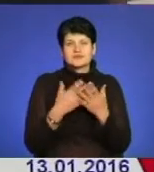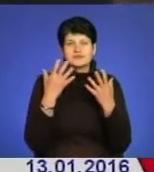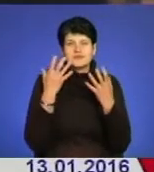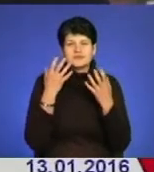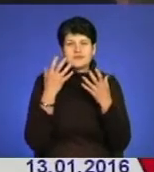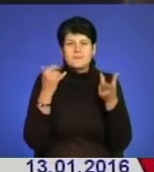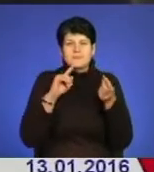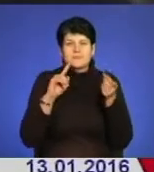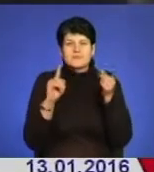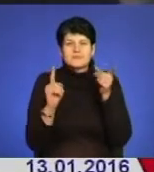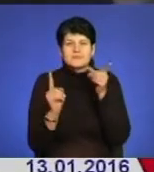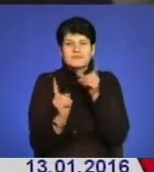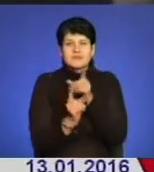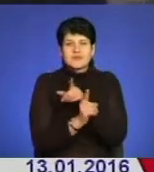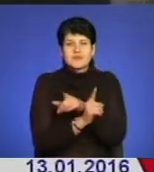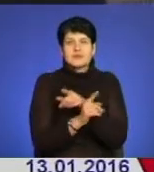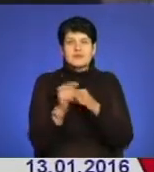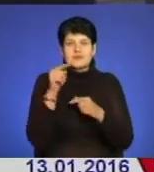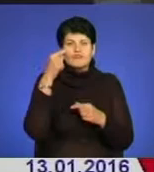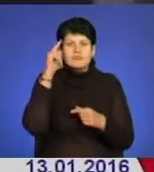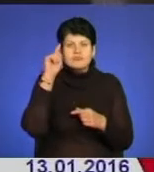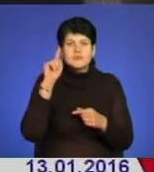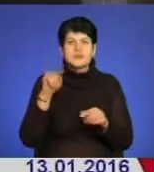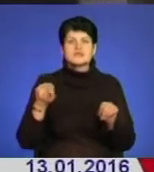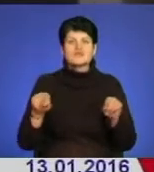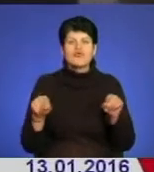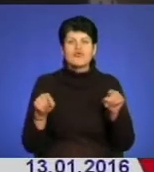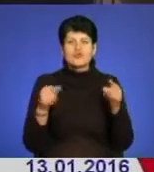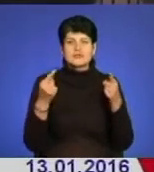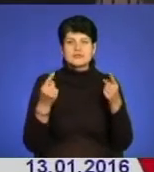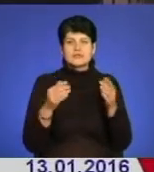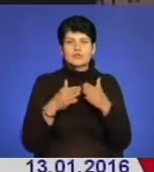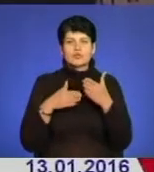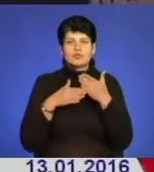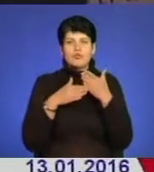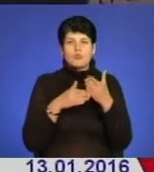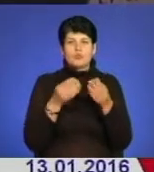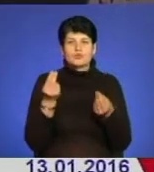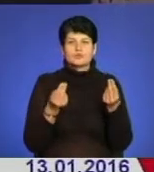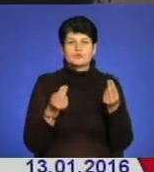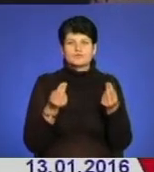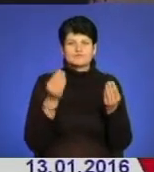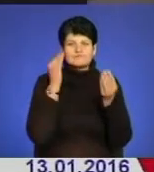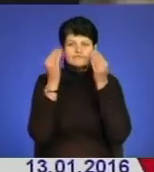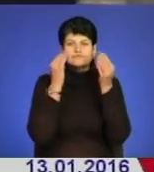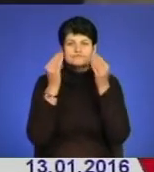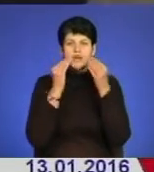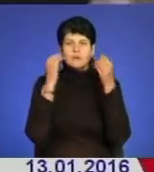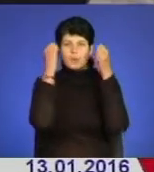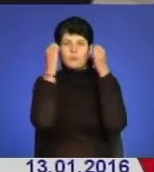бачите, перевтілення, власне, образ, і він вміє створити за допомогою гриму, перуки. Ось таке. Тут